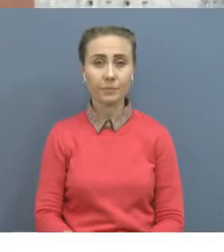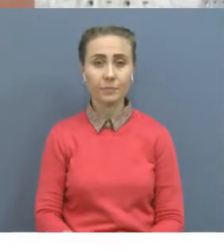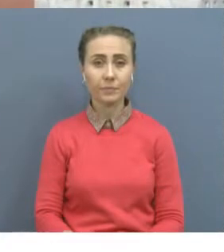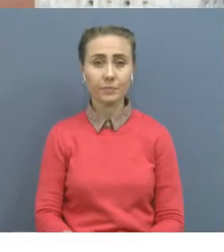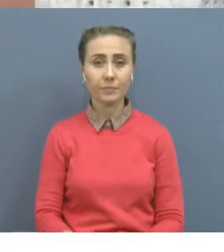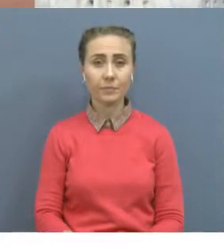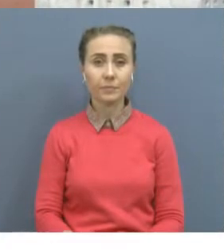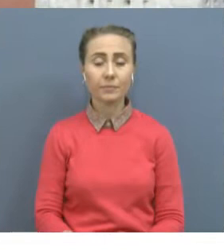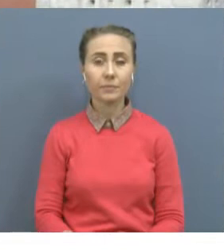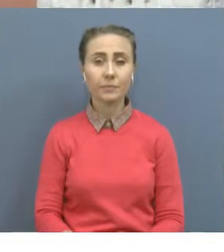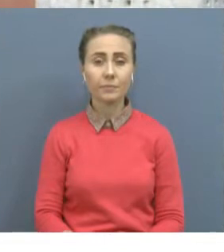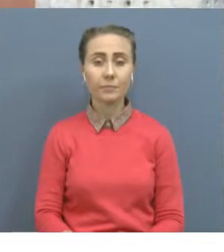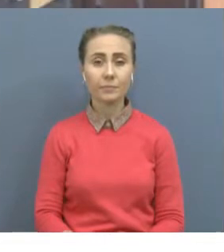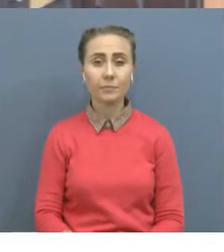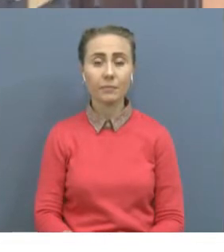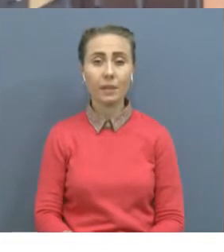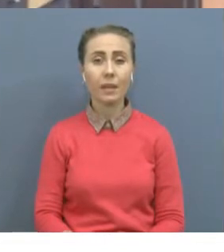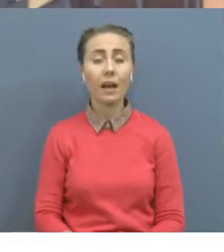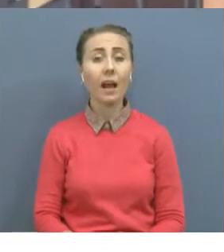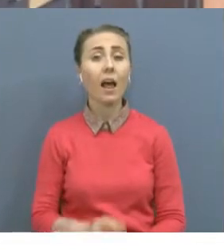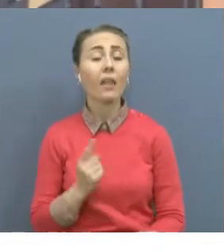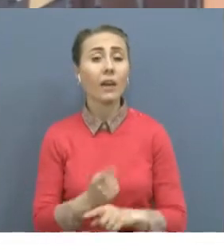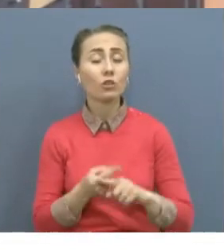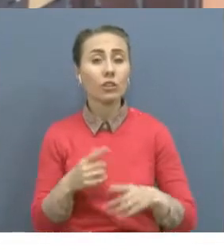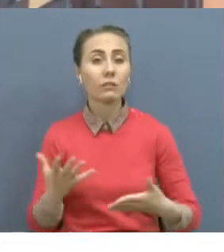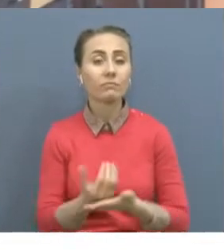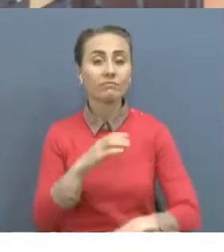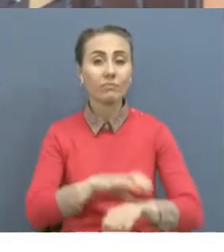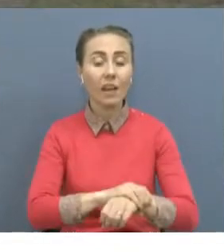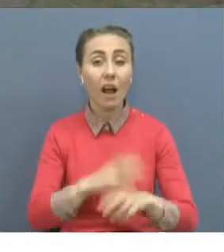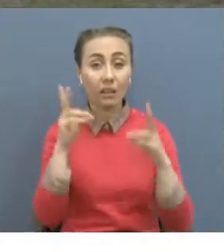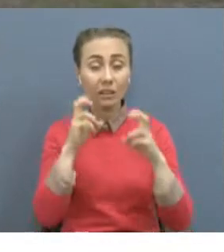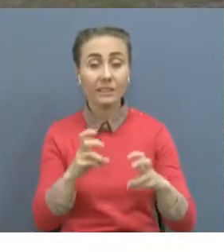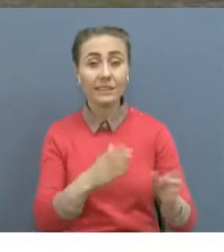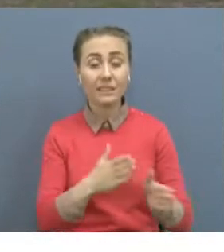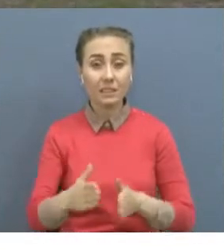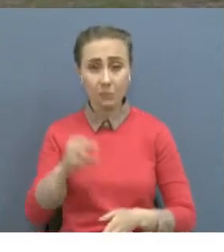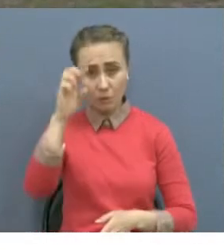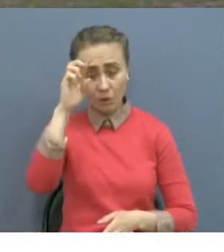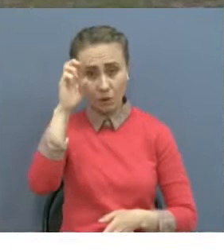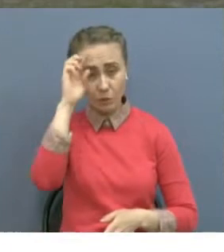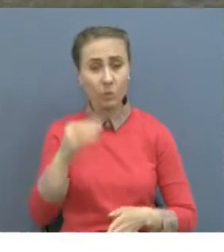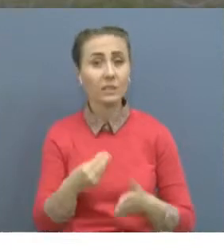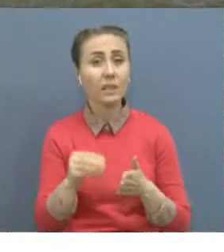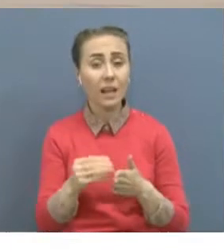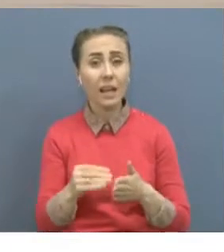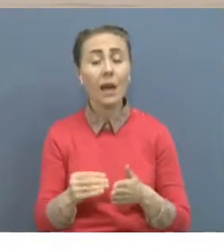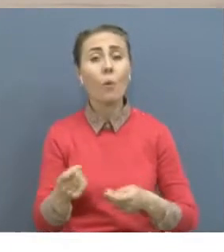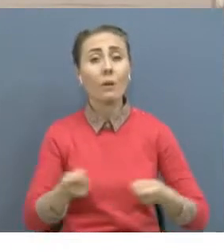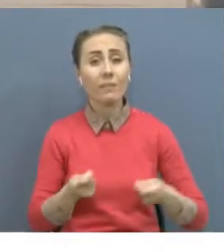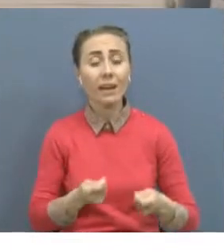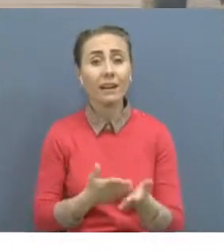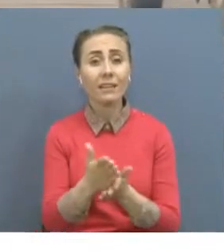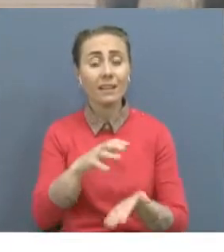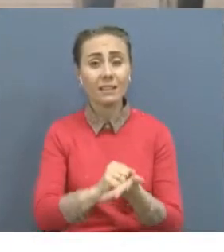Облыстық жұмыс пен қамты және әлюметтік бағдарламаларды үлі үстіру бас қармасы шамамен 10 миллион тенгеге ялық телефондарды сатывалуды